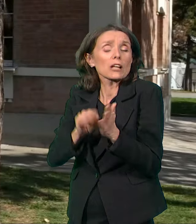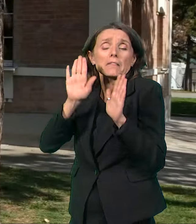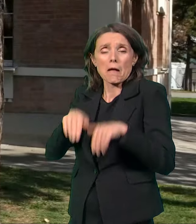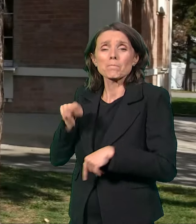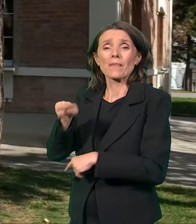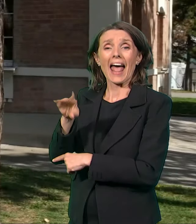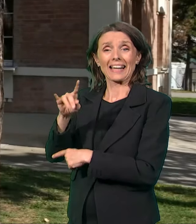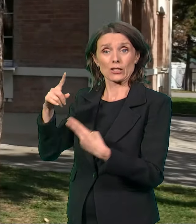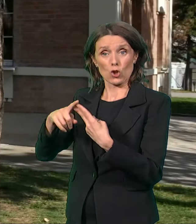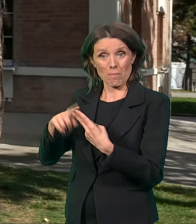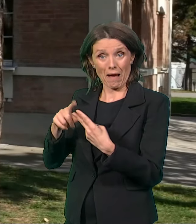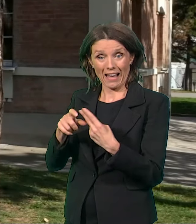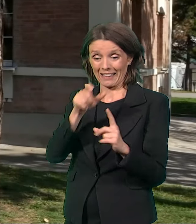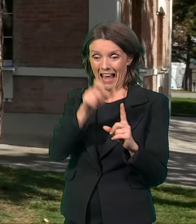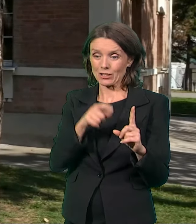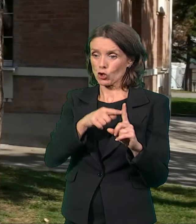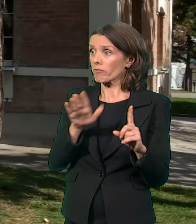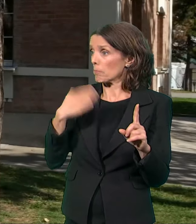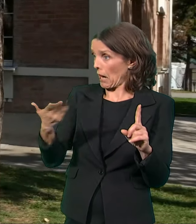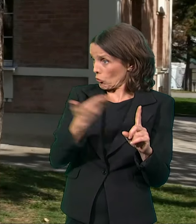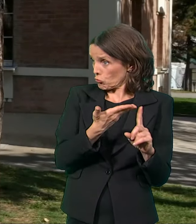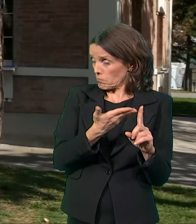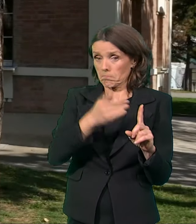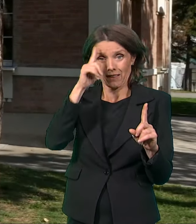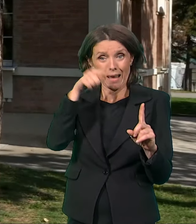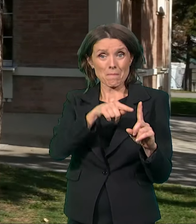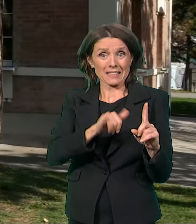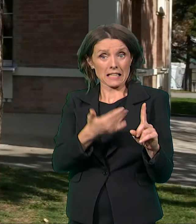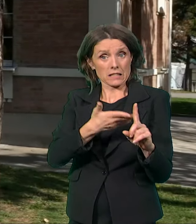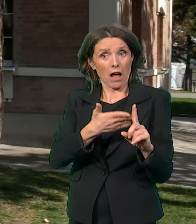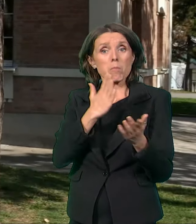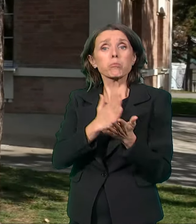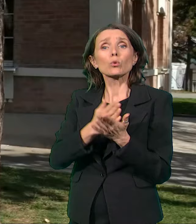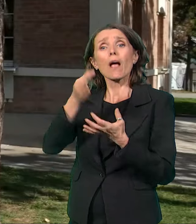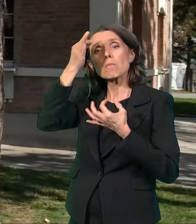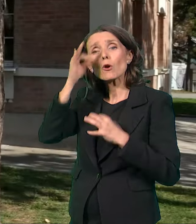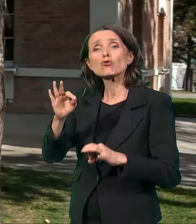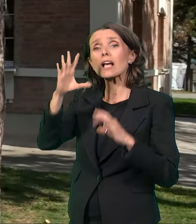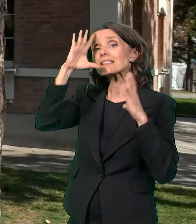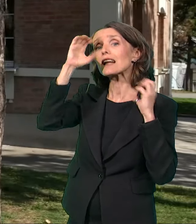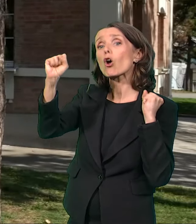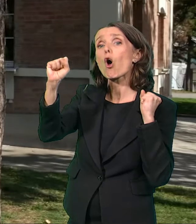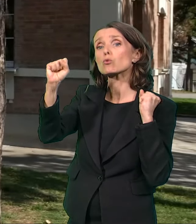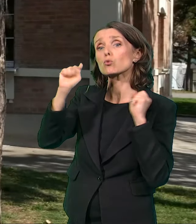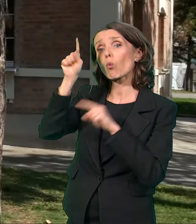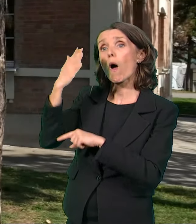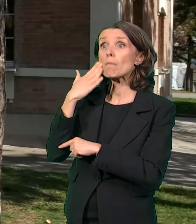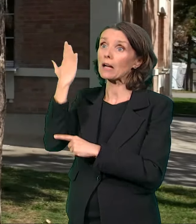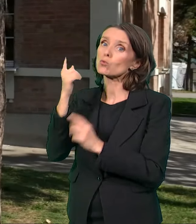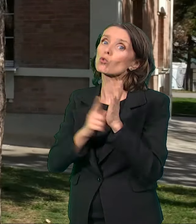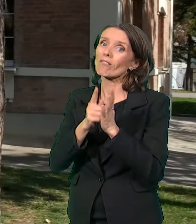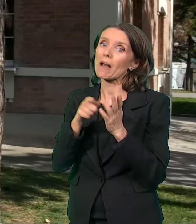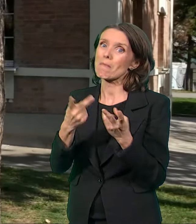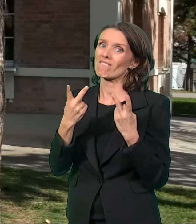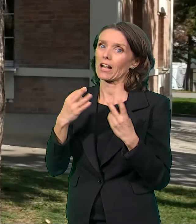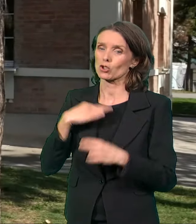Jensena za konzula, za počesnog konzula, u to vreme važna diplomatska funkcija, i kralj